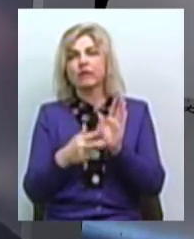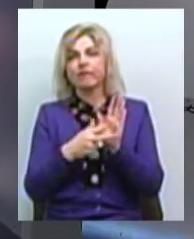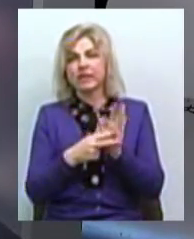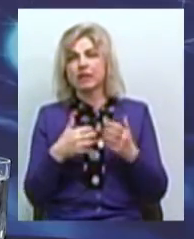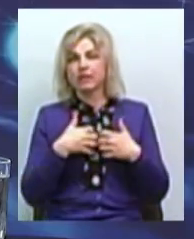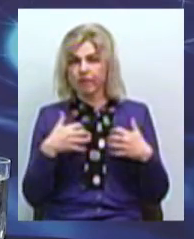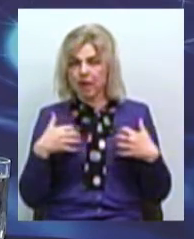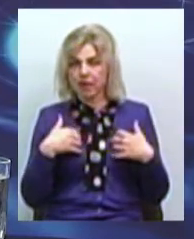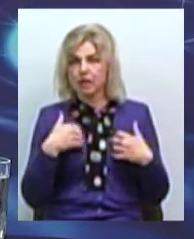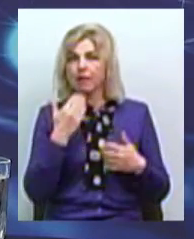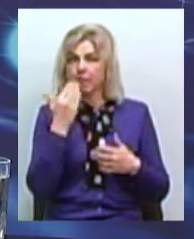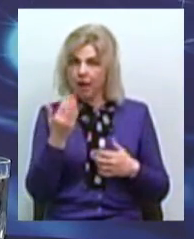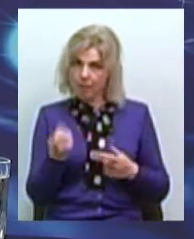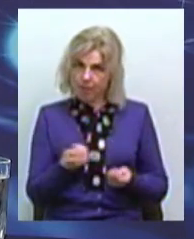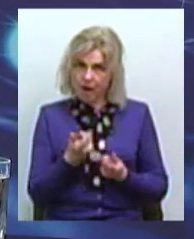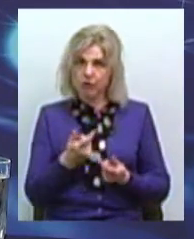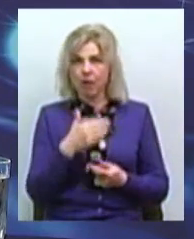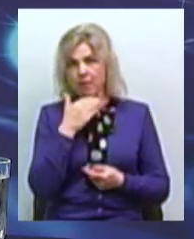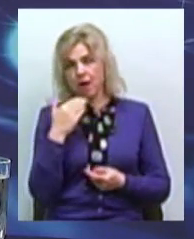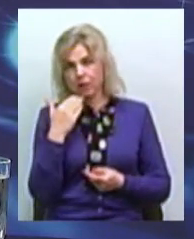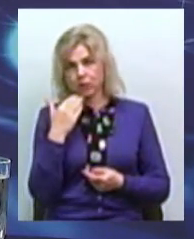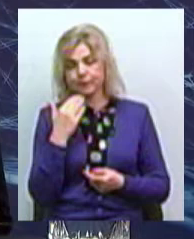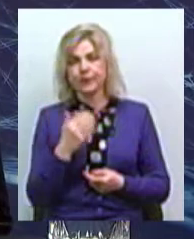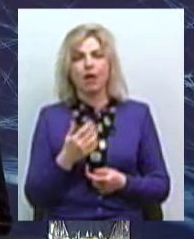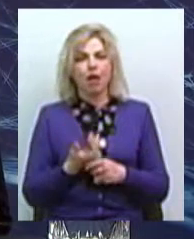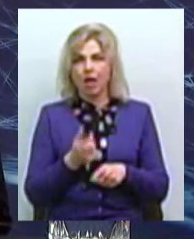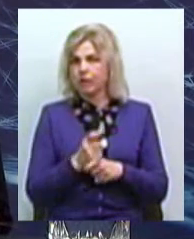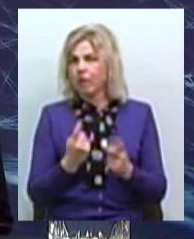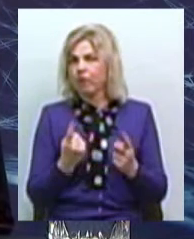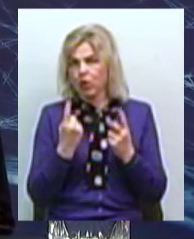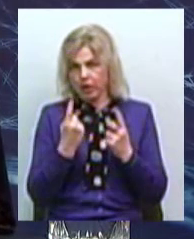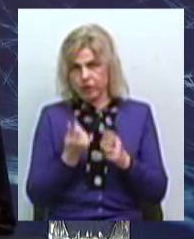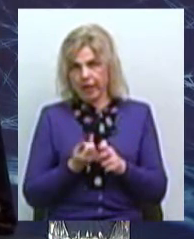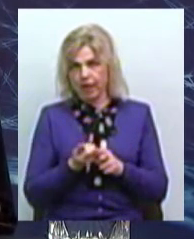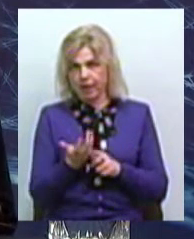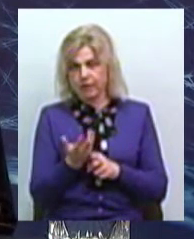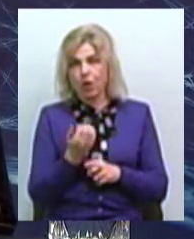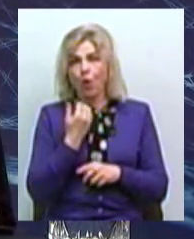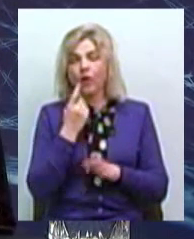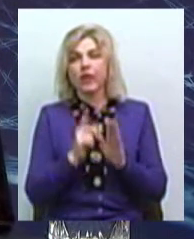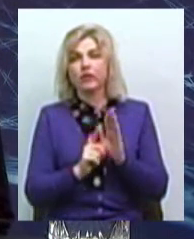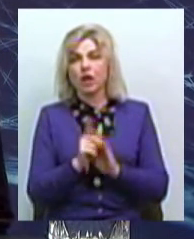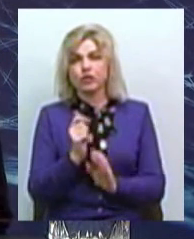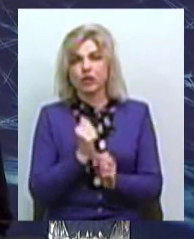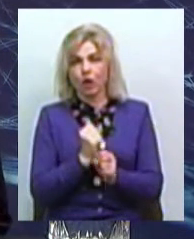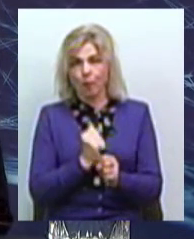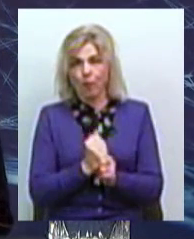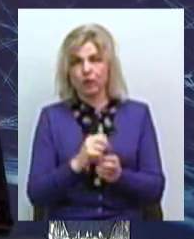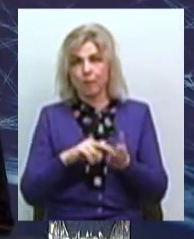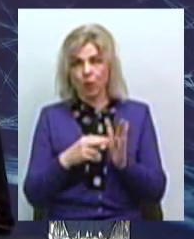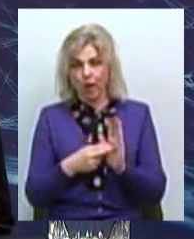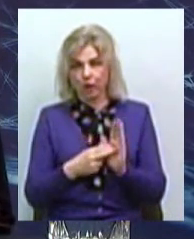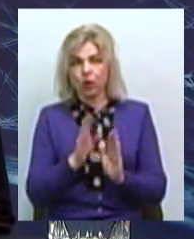Це багато чи мало? Це дуже велика кількість. Насправді, ми коли тільки розпочинали підготовку до проєкту, я була координатором,